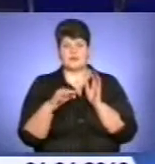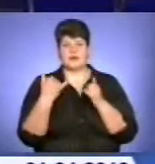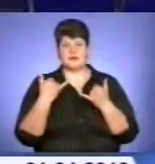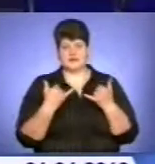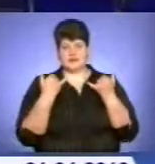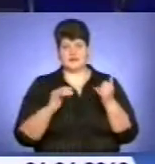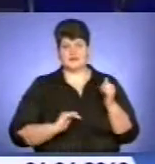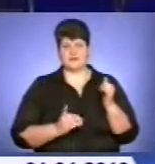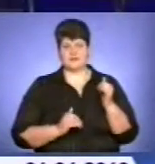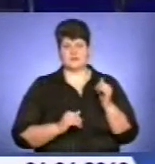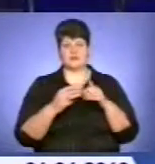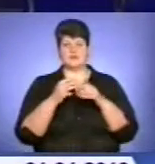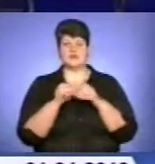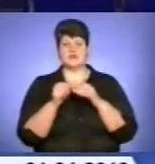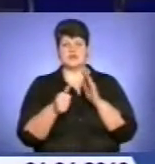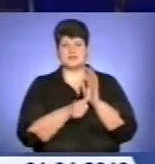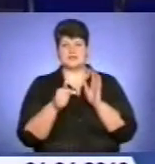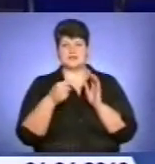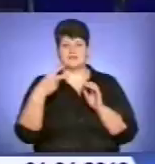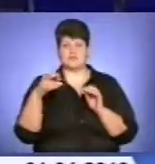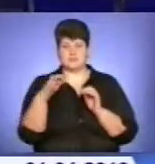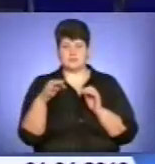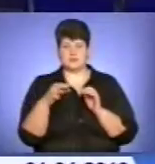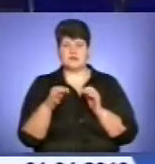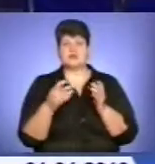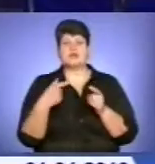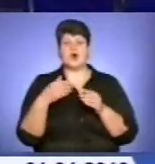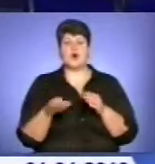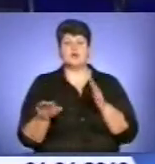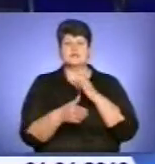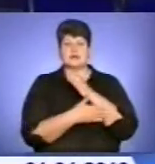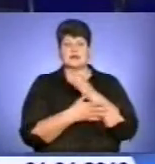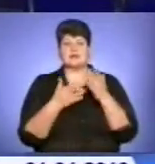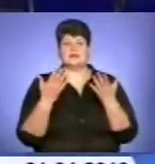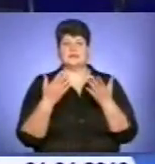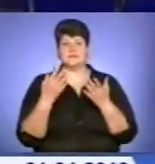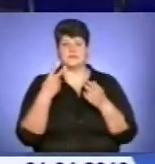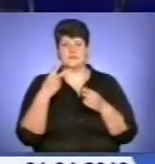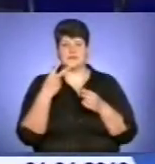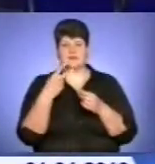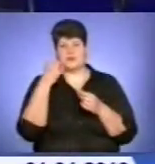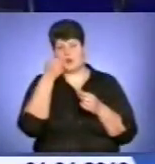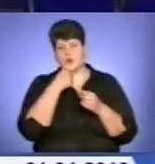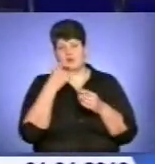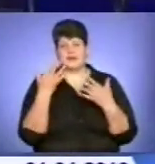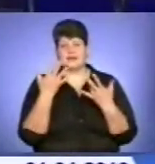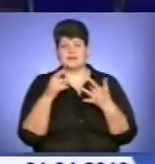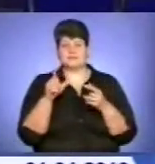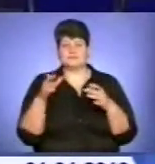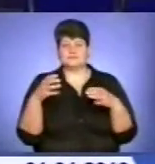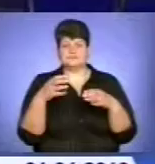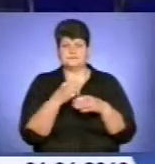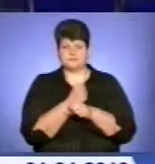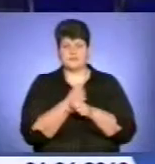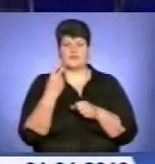гривень 20 копійок. За останні п'ять років кількість абонентів дротового радіозв'язку в Україні зменшилась майже вдвічі з 3